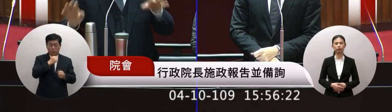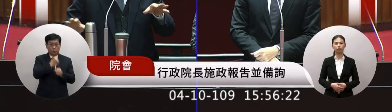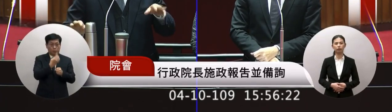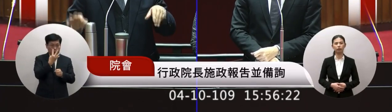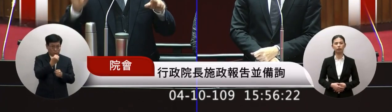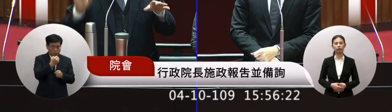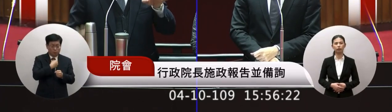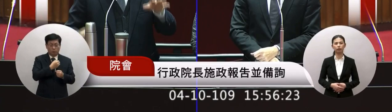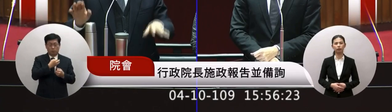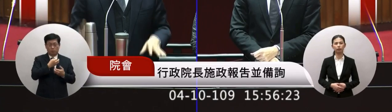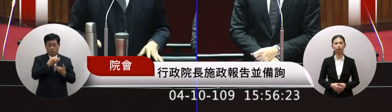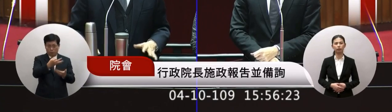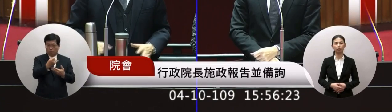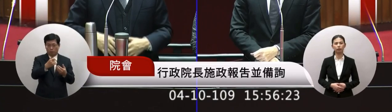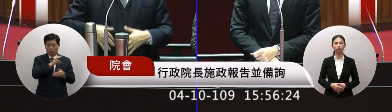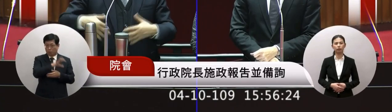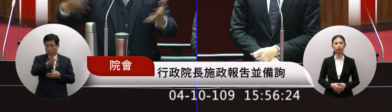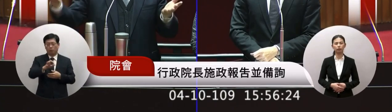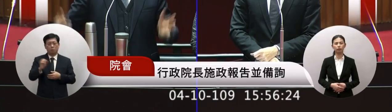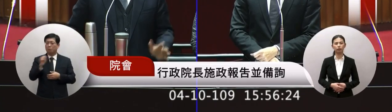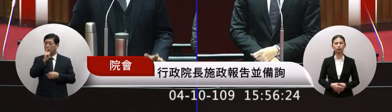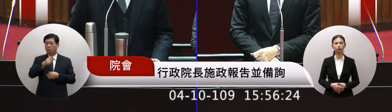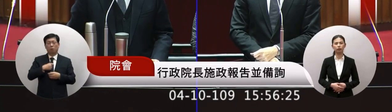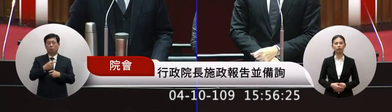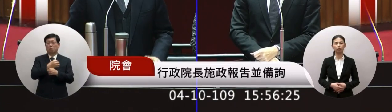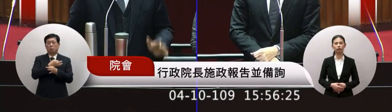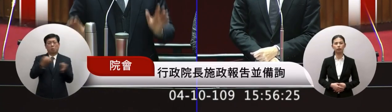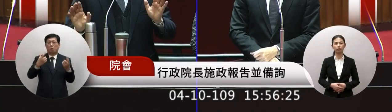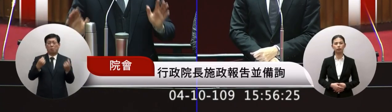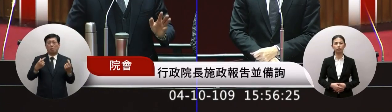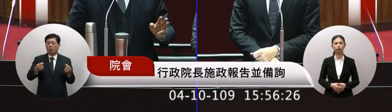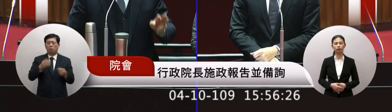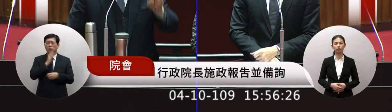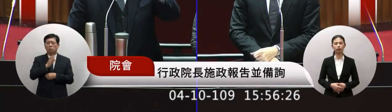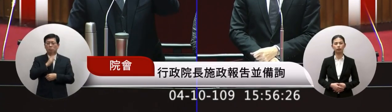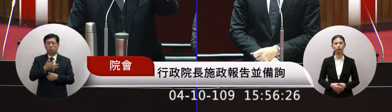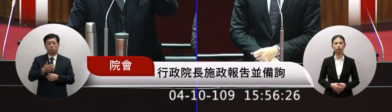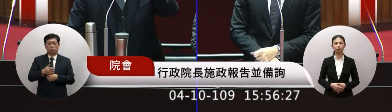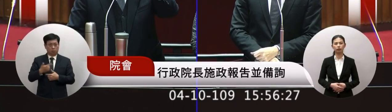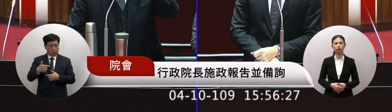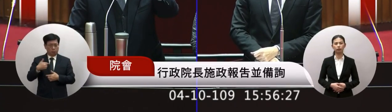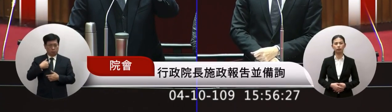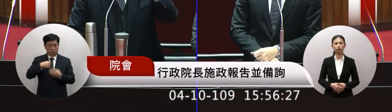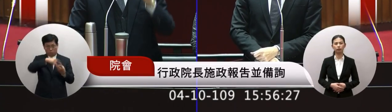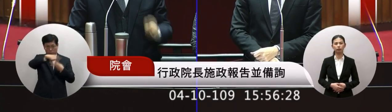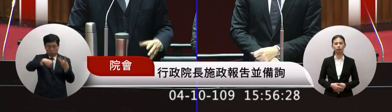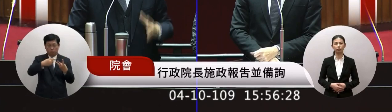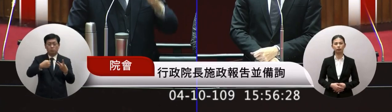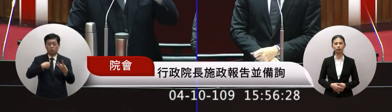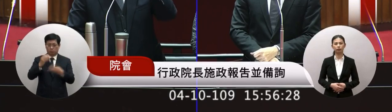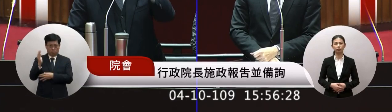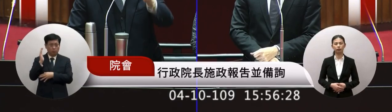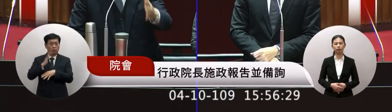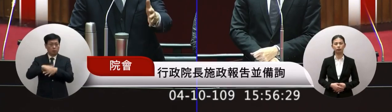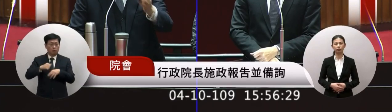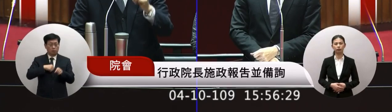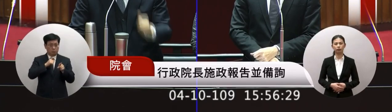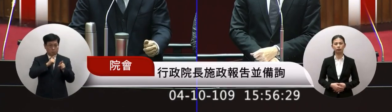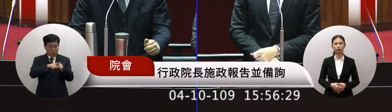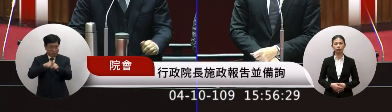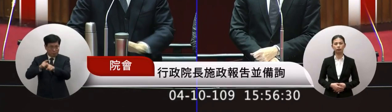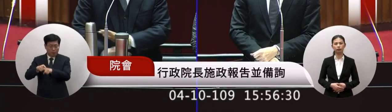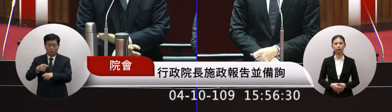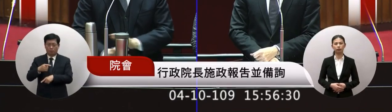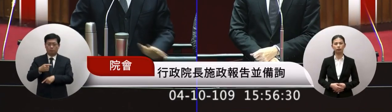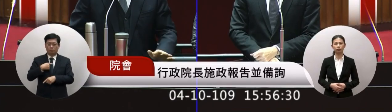多少領領這不能說不一樣的都一樣對所以這三點政府會以這三點